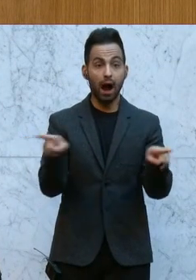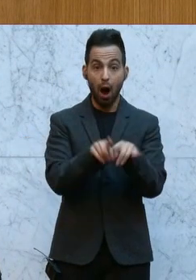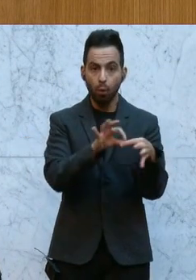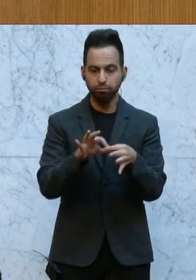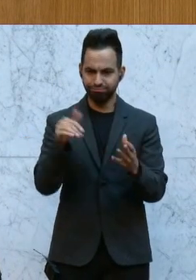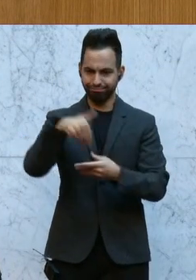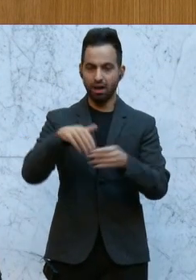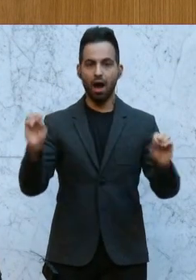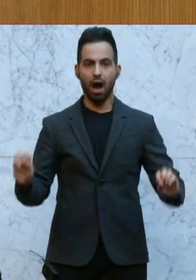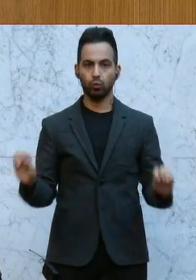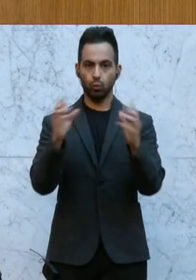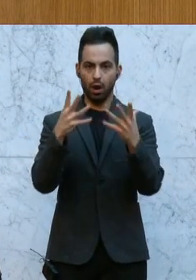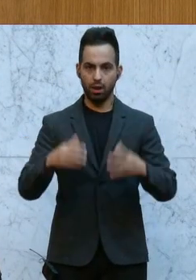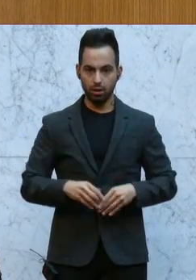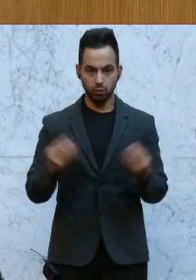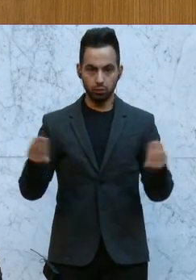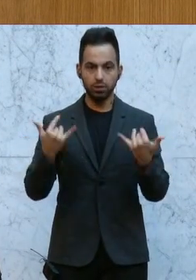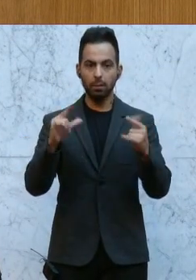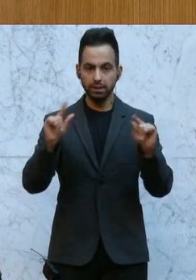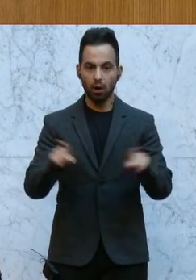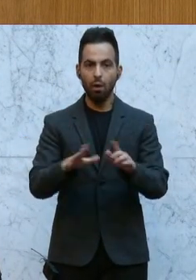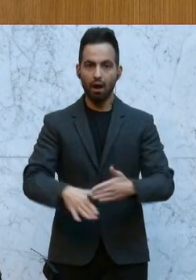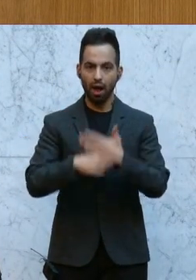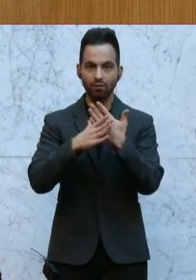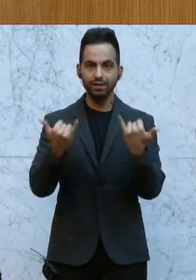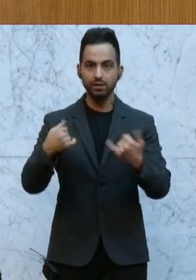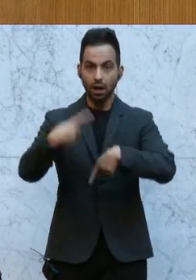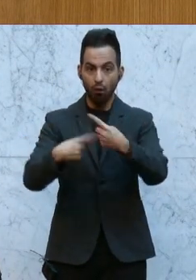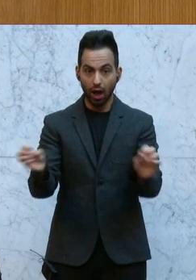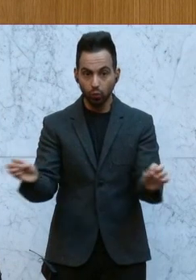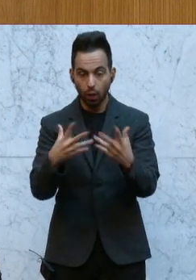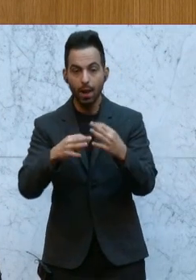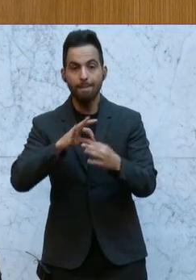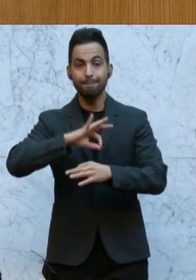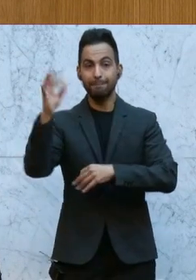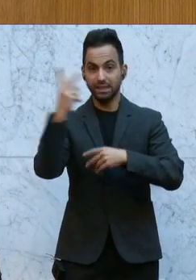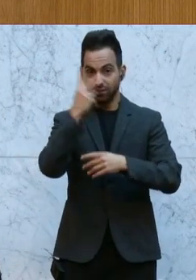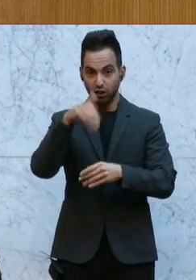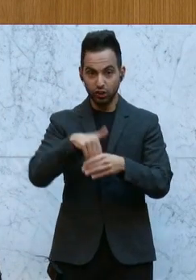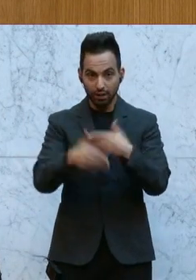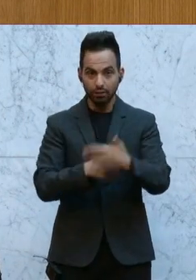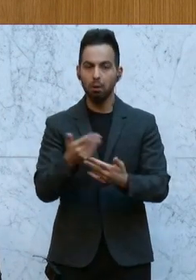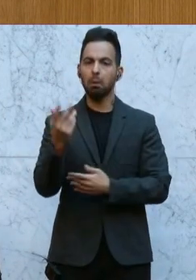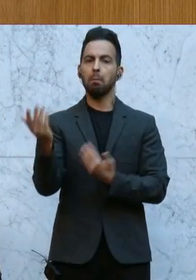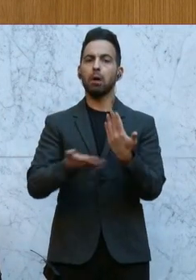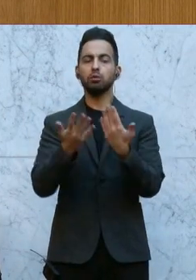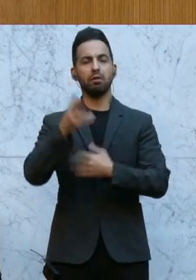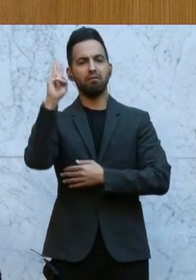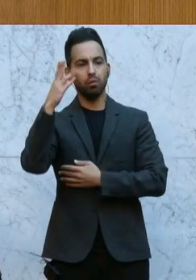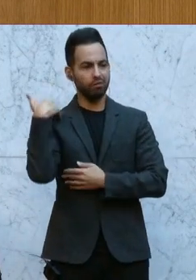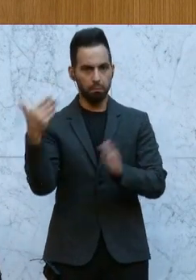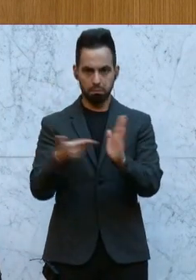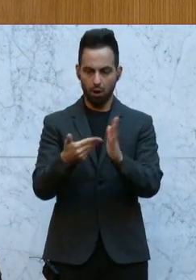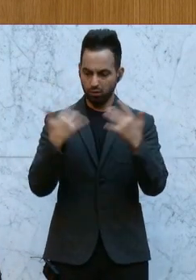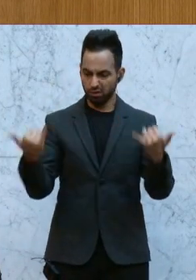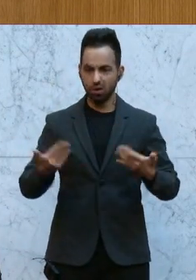aktuell. Denn sie helfen uns ein bisschen Aktuelles besser zu verstehen. Wer sich zum Beispiel fragt, warum war es so notwendig, dass